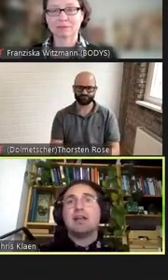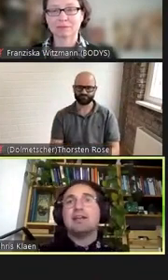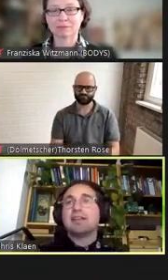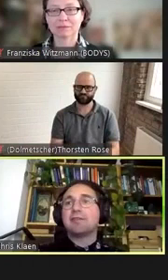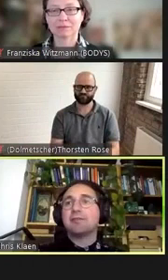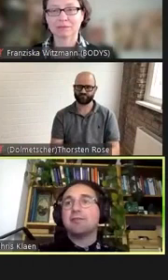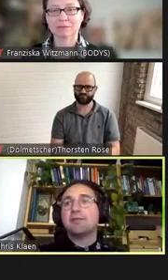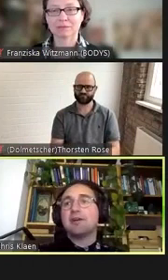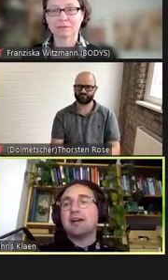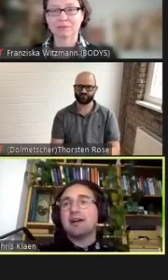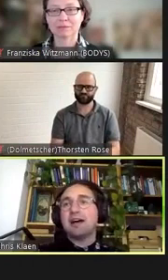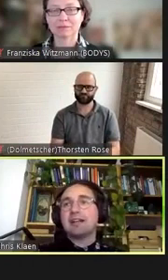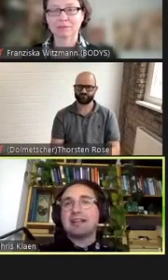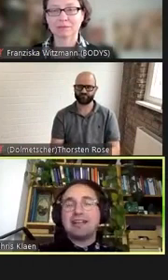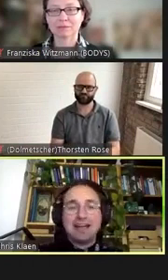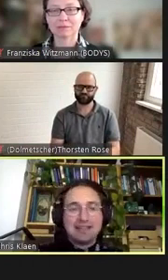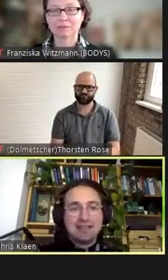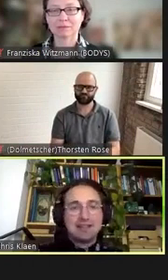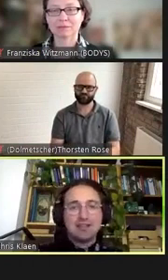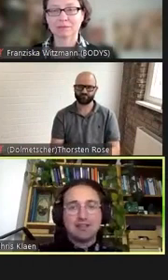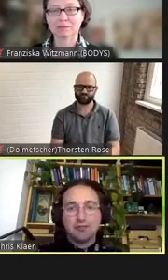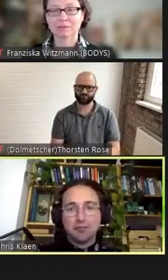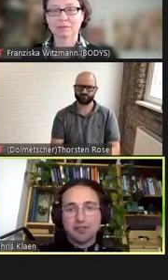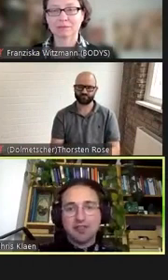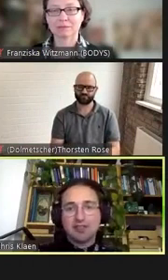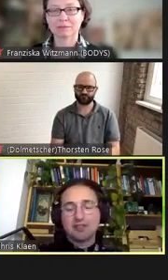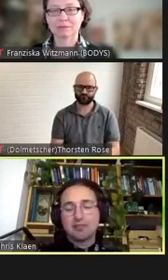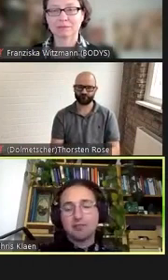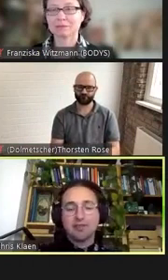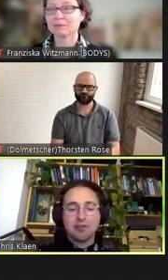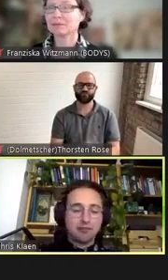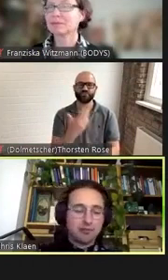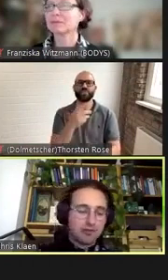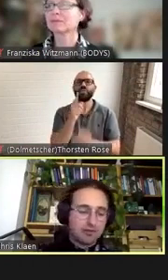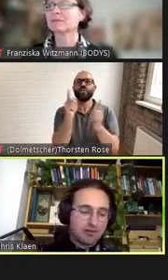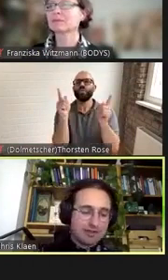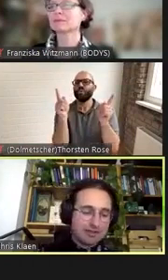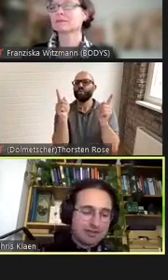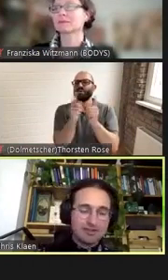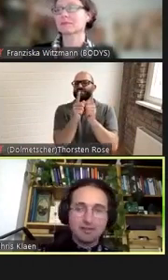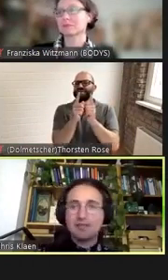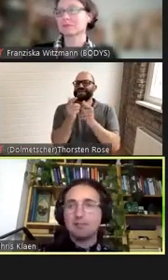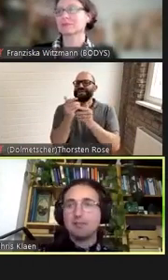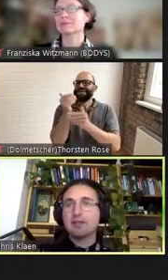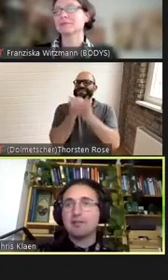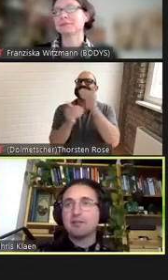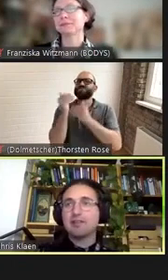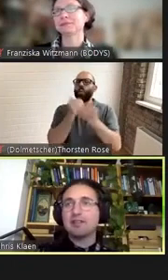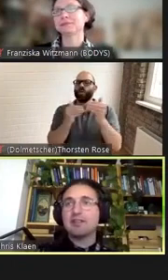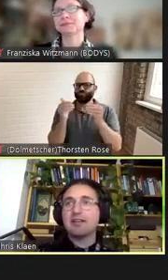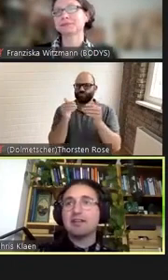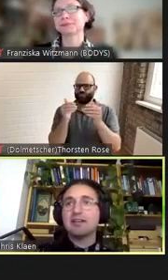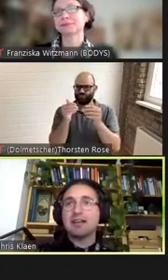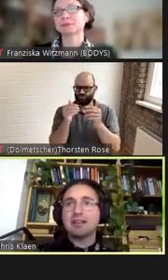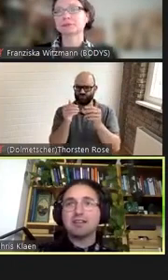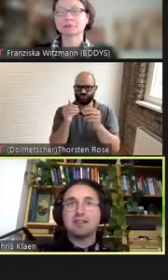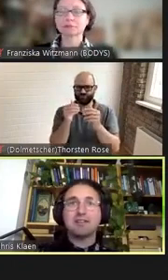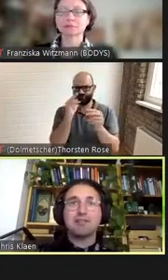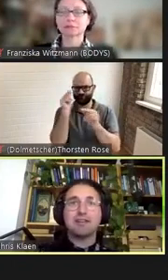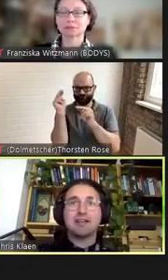dazu ein kleiner historischer Exkurs auch für vielleicht jene die mit dem Begriff noch nicht